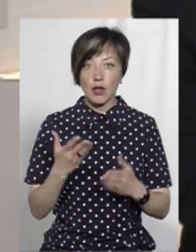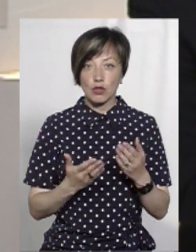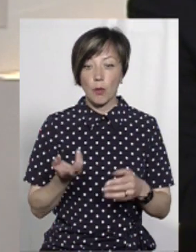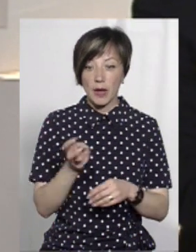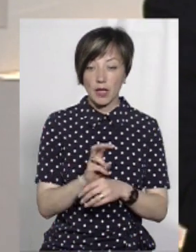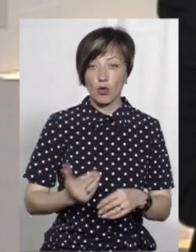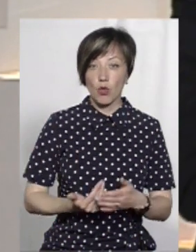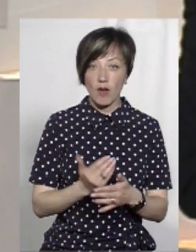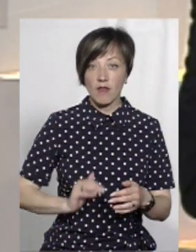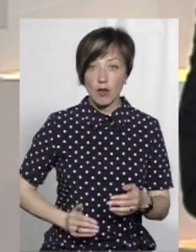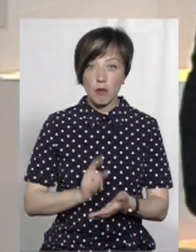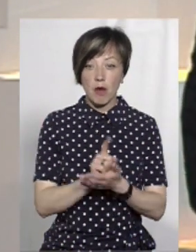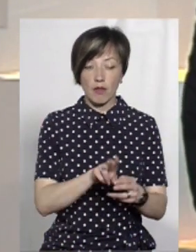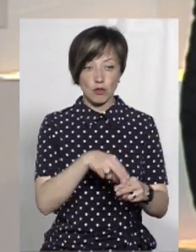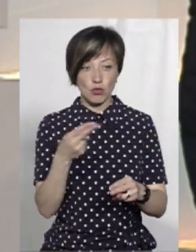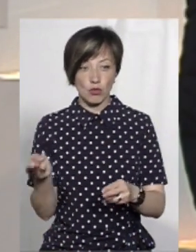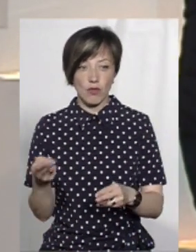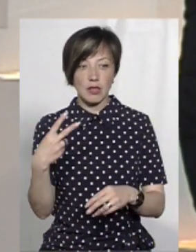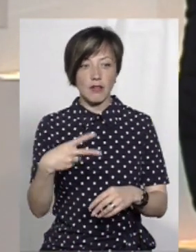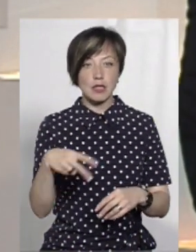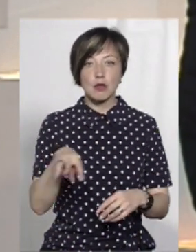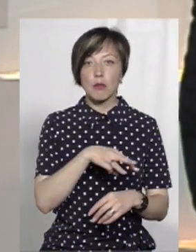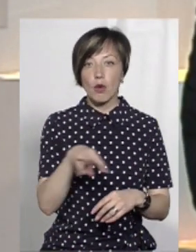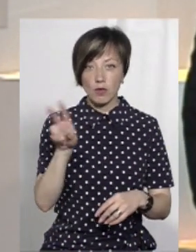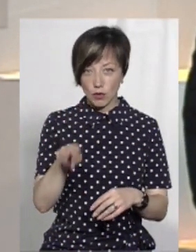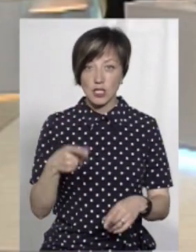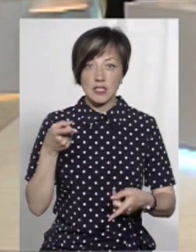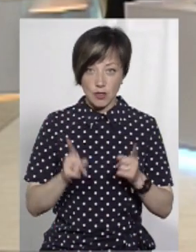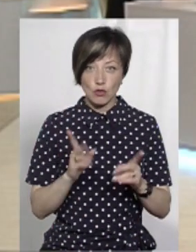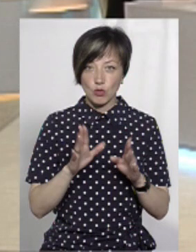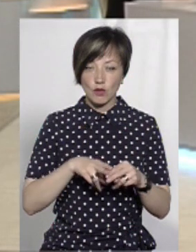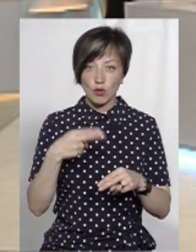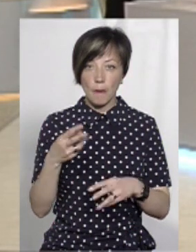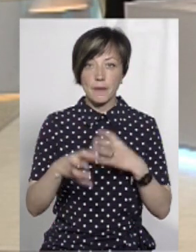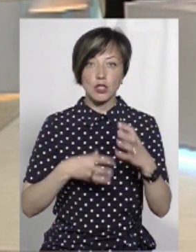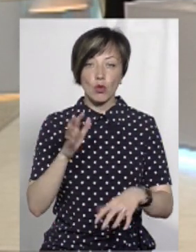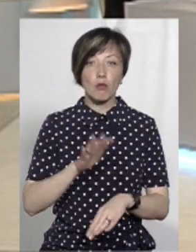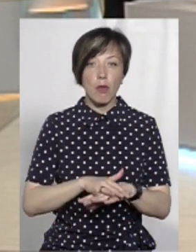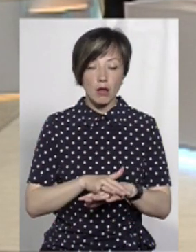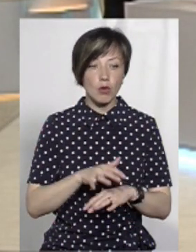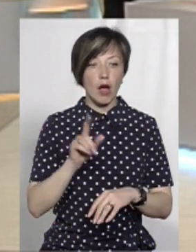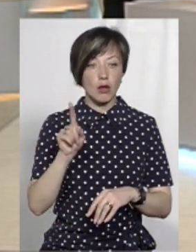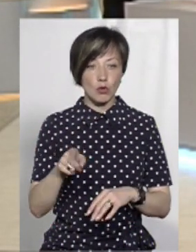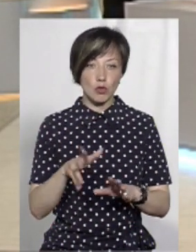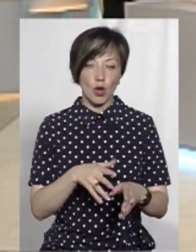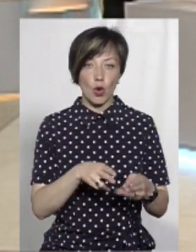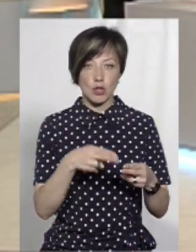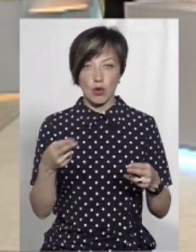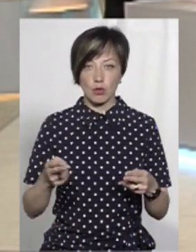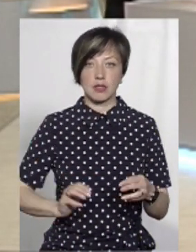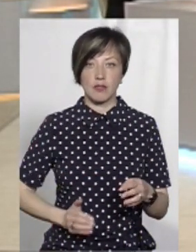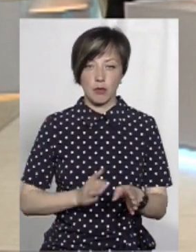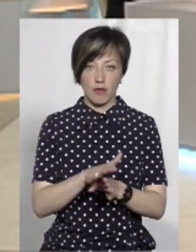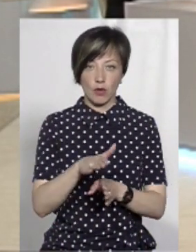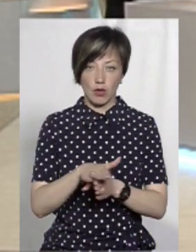новий підрядник, вони мають відшкодувати йому 20 мільйонів. Ну, вони, звісно, що будуть відшкодувати Міжнародному банку, а той буде розраховувати з